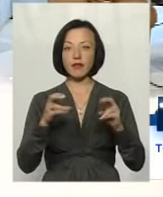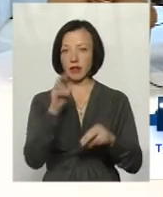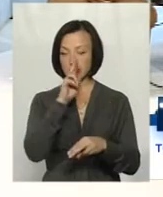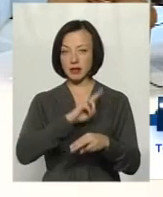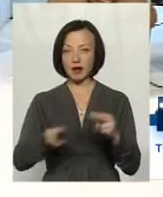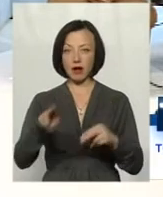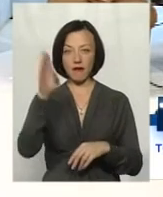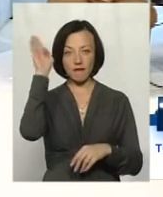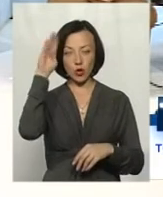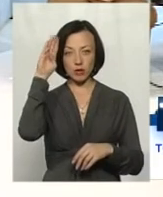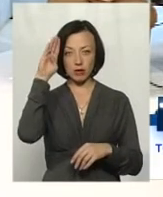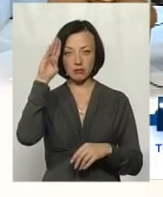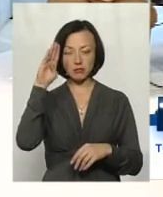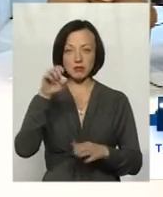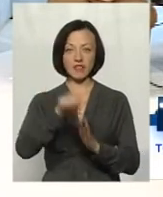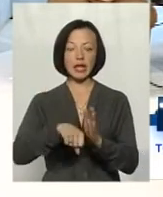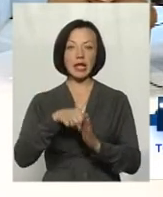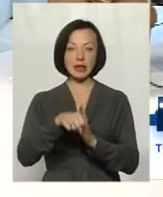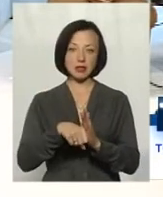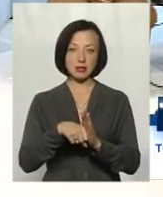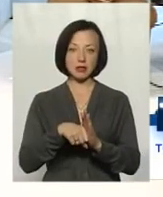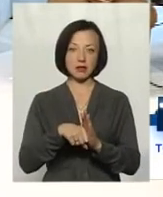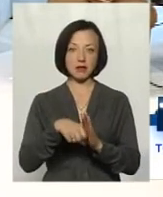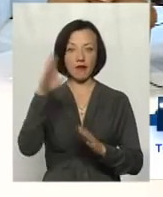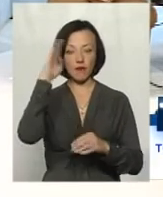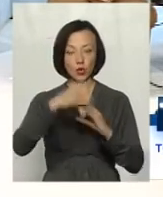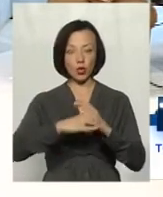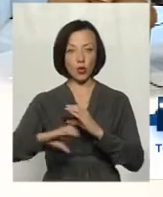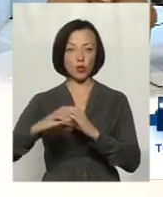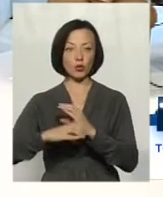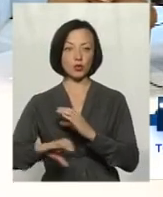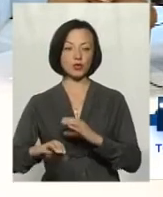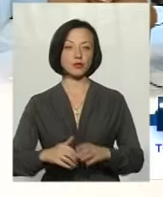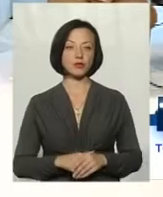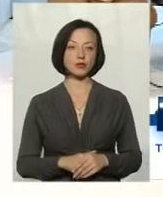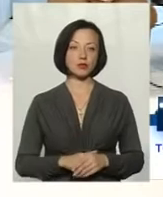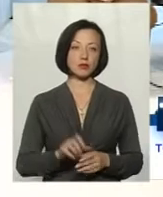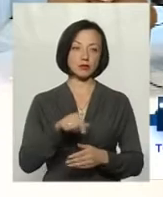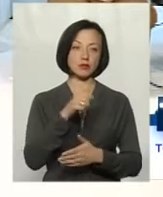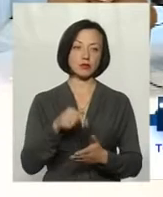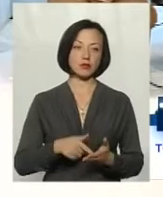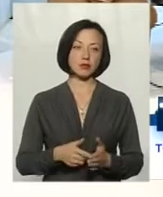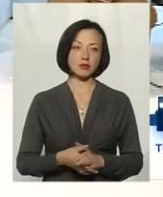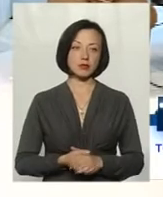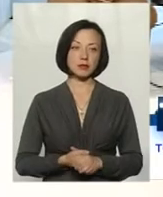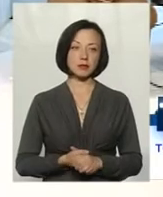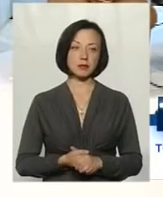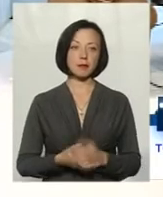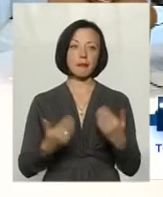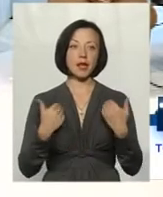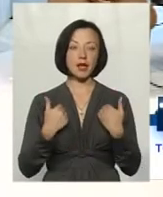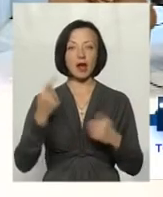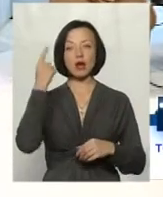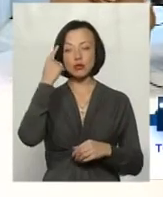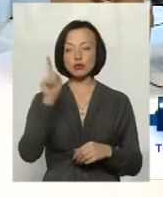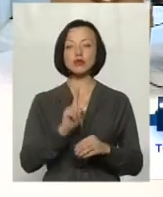вода в Криницях, водогони і артизіатська вода? Я думаю, що